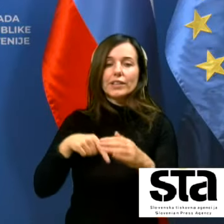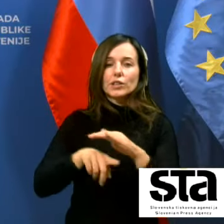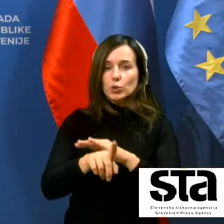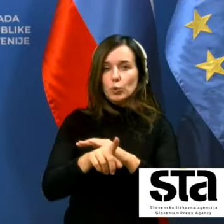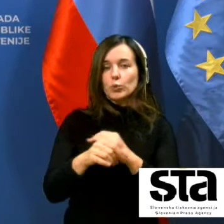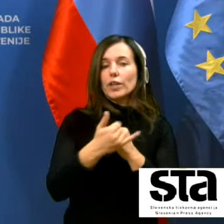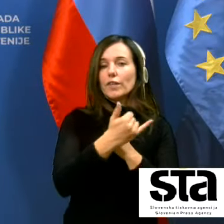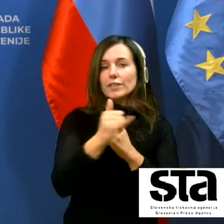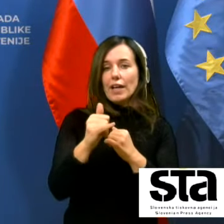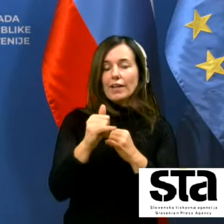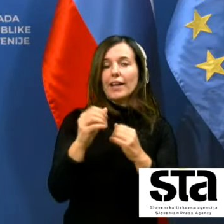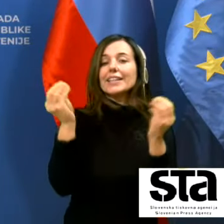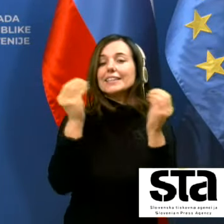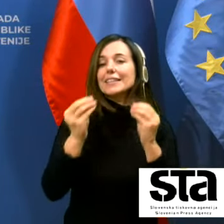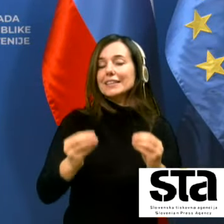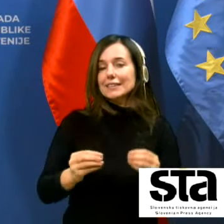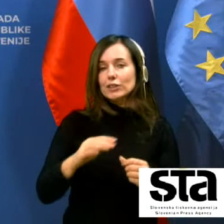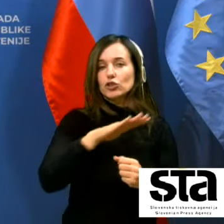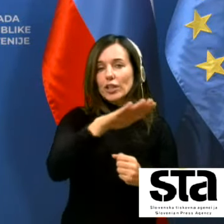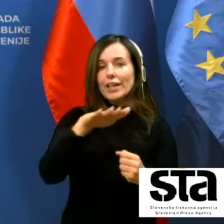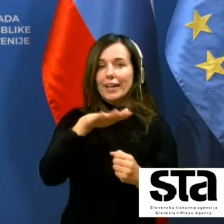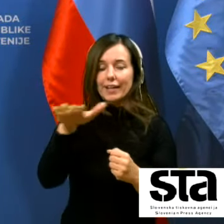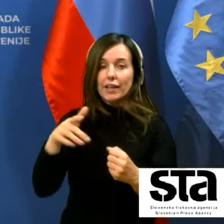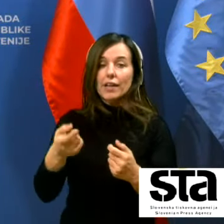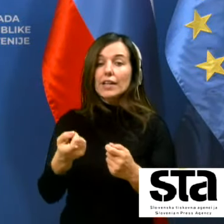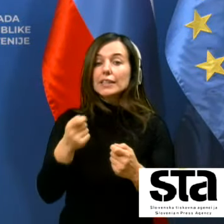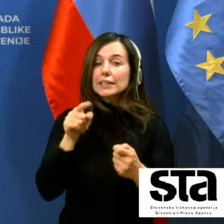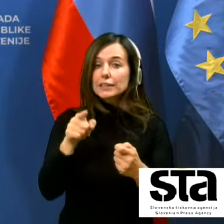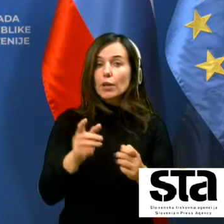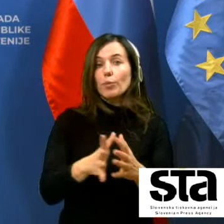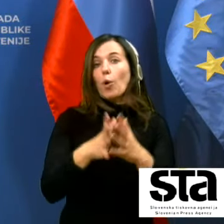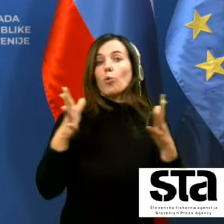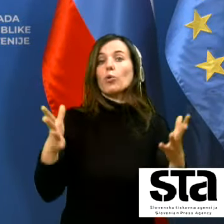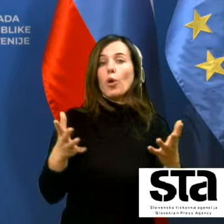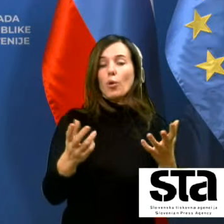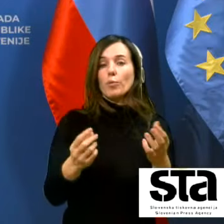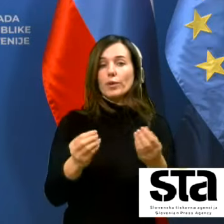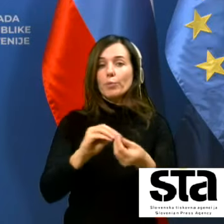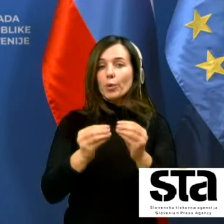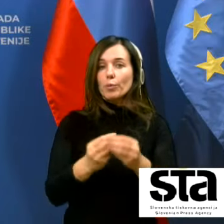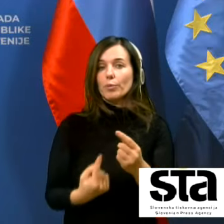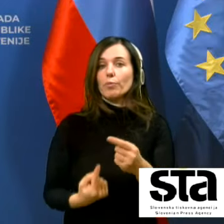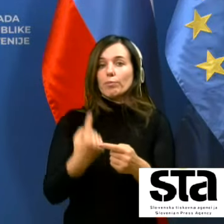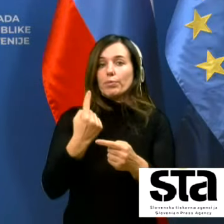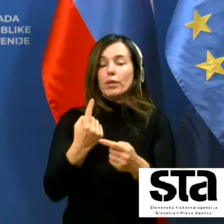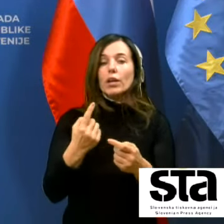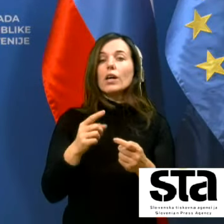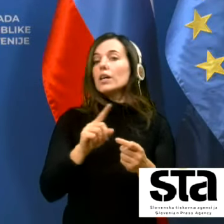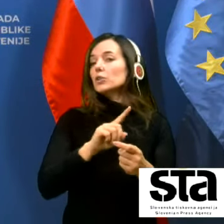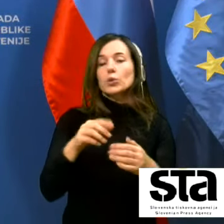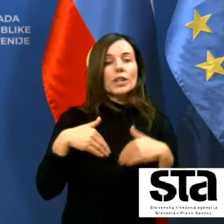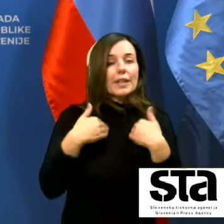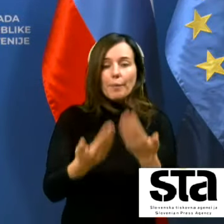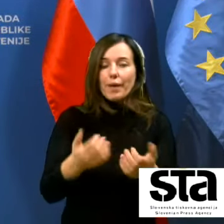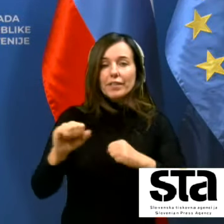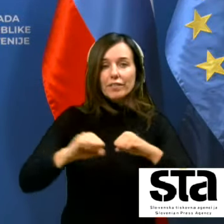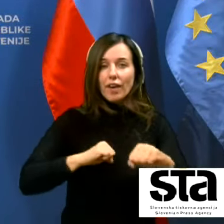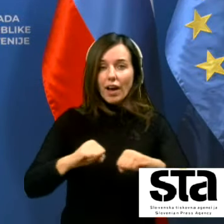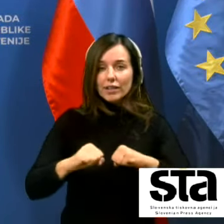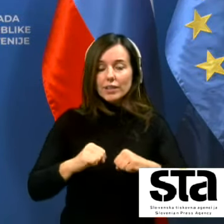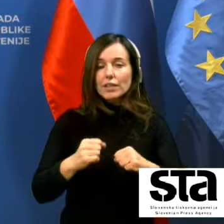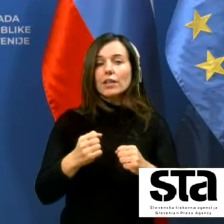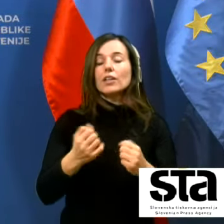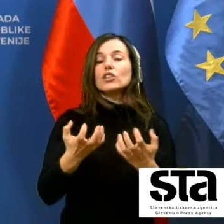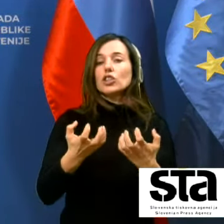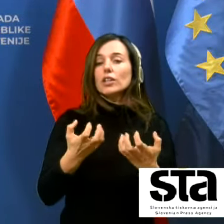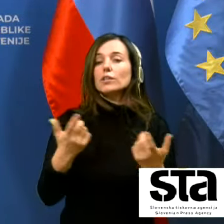statistične regije iz tega je zdaj nastal mega problem to ni bil namen vlade okolikor bi